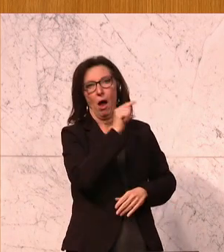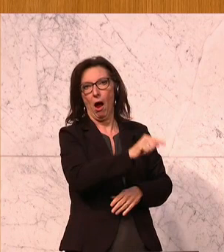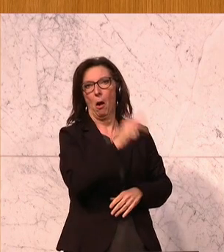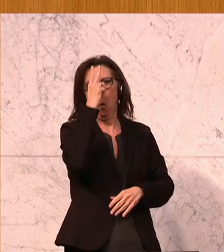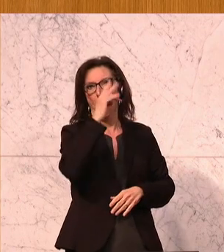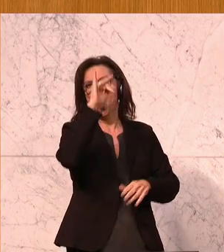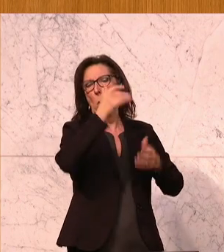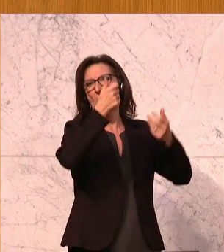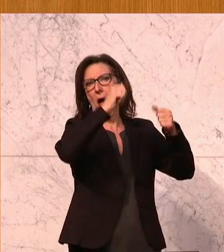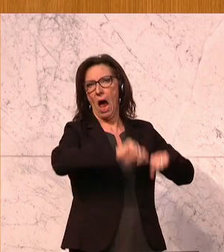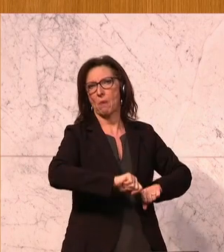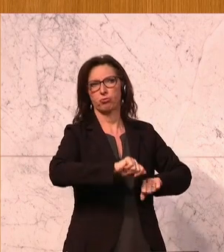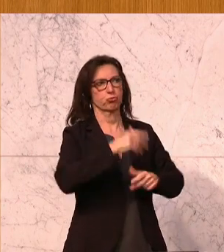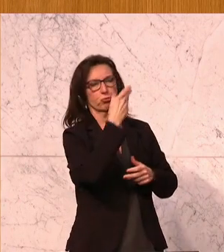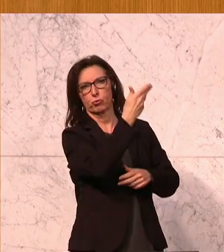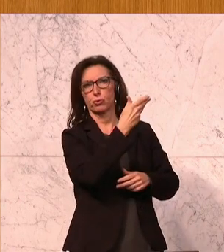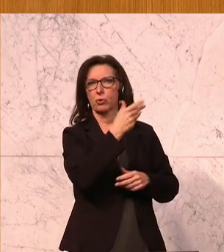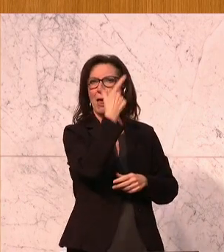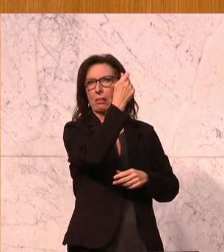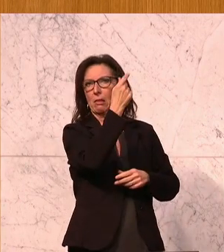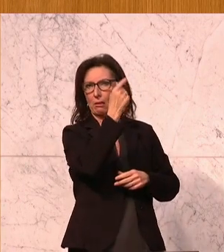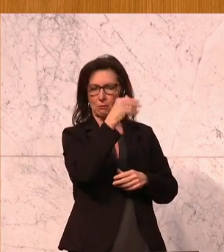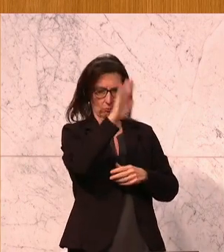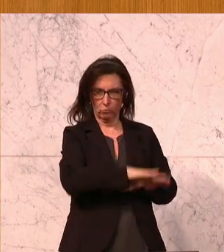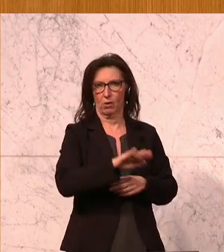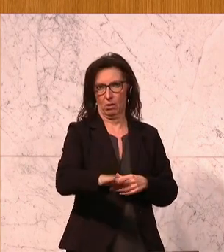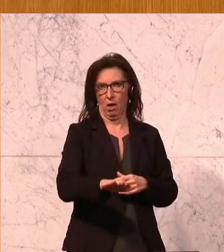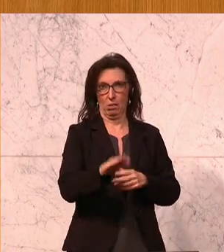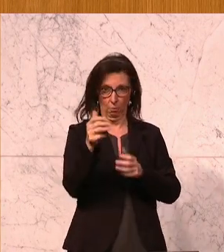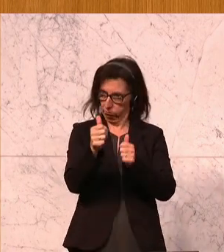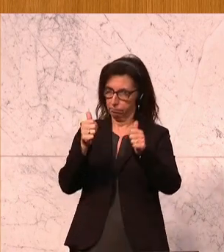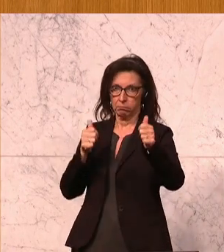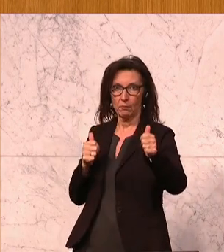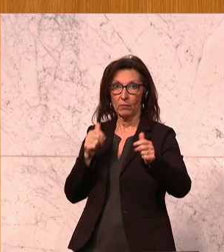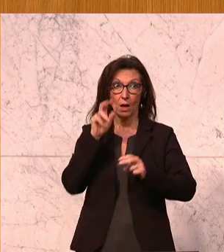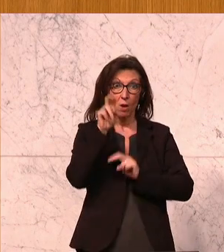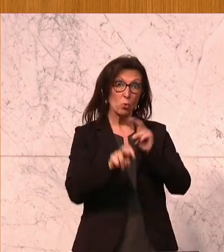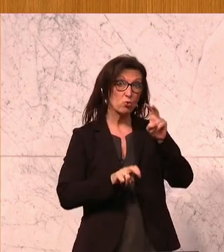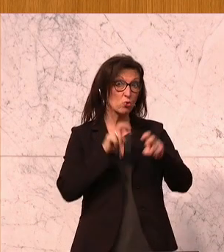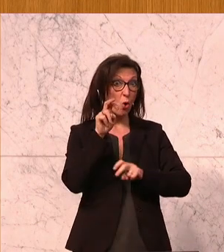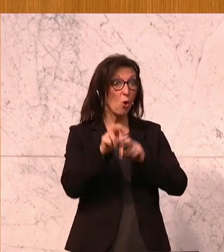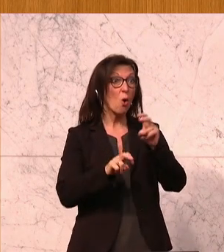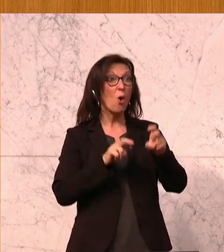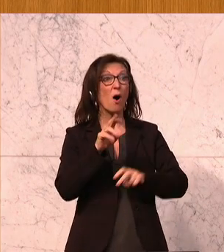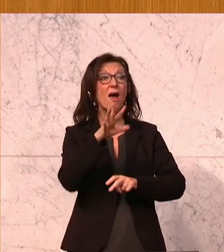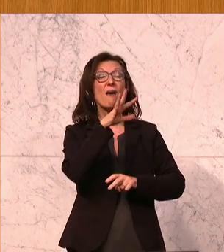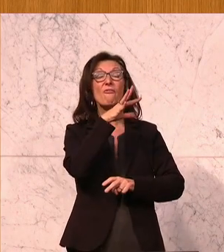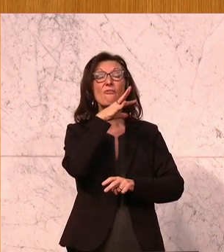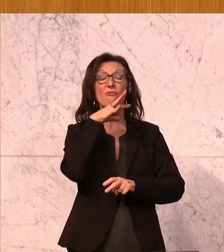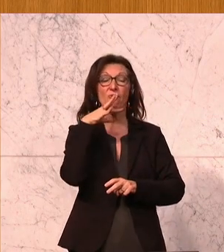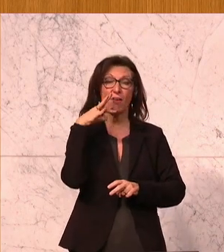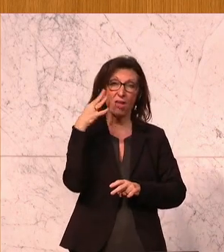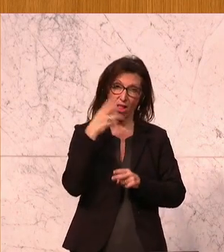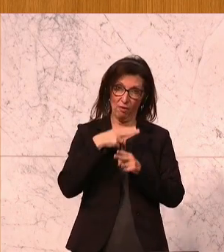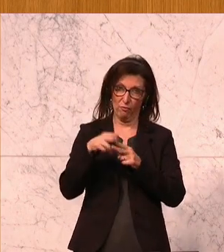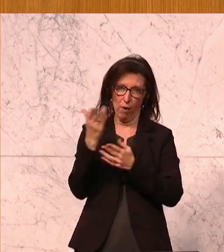Akademikern. Und das Ganze aber in einer Situation, wo die Steuerzahler sehr viel Geld zahlen für dieses Bildungssystem. Denn